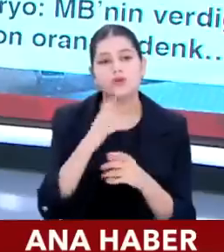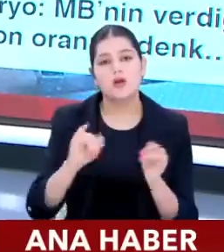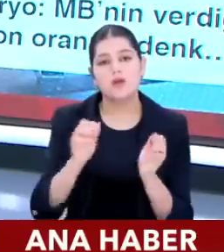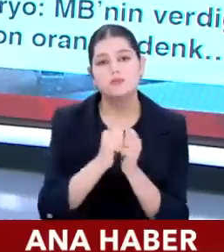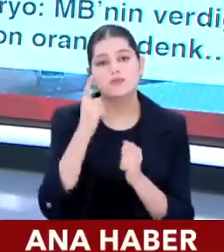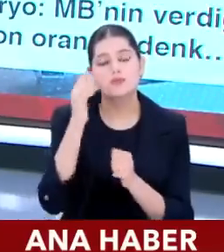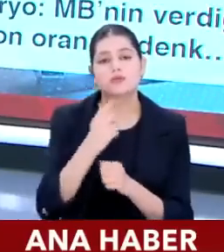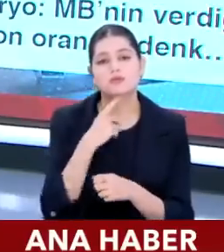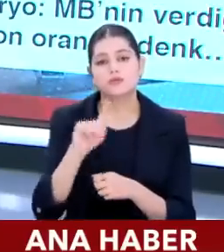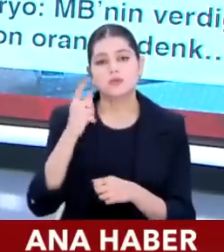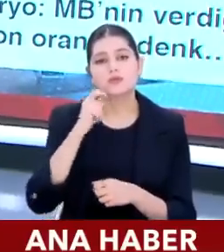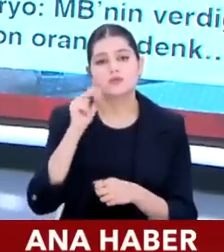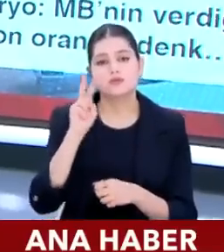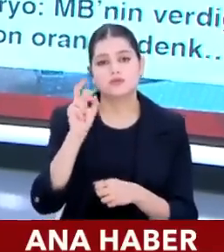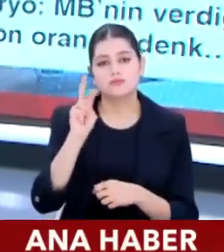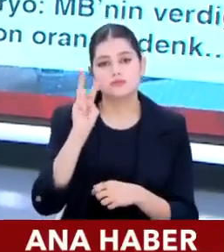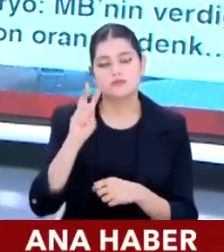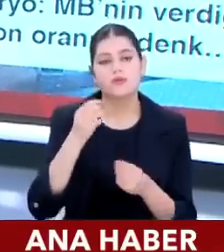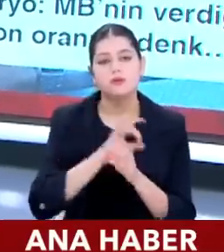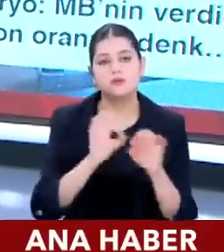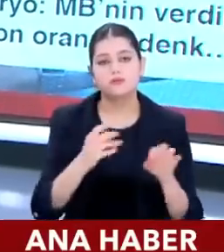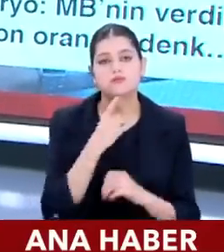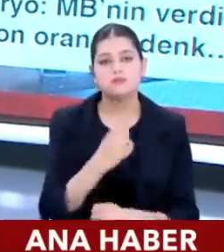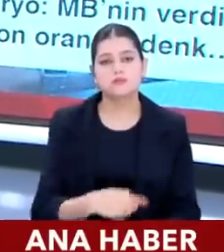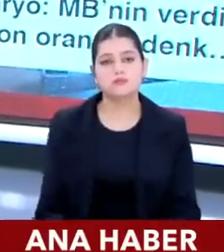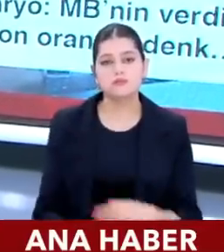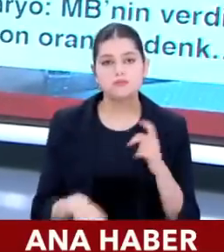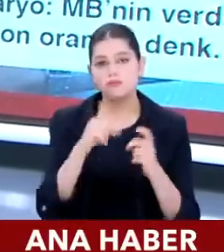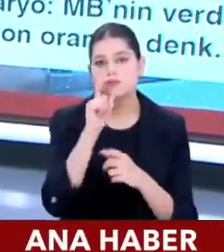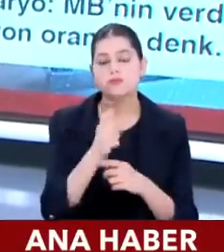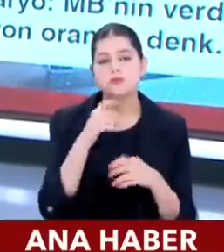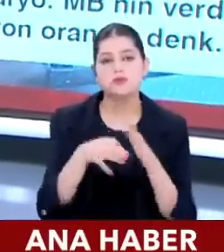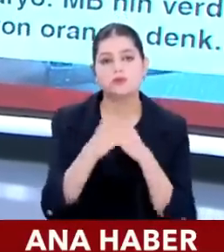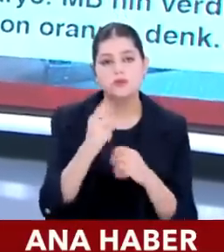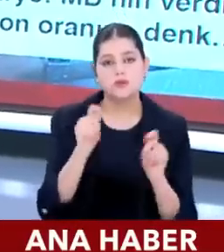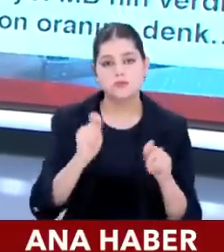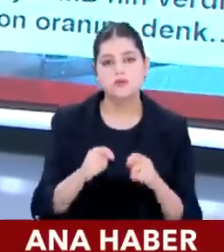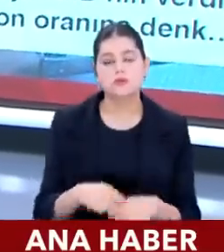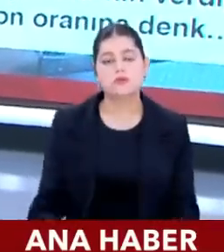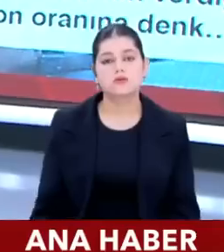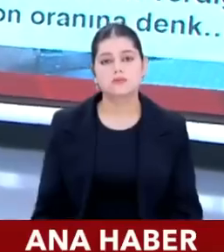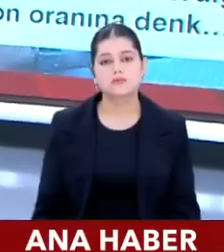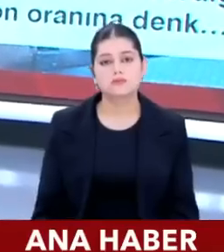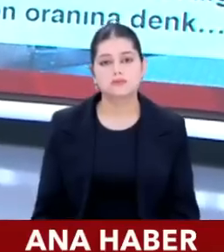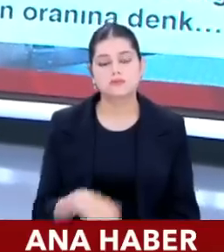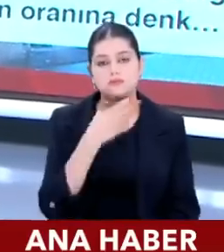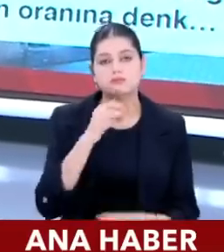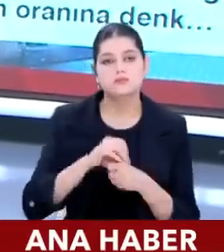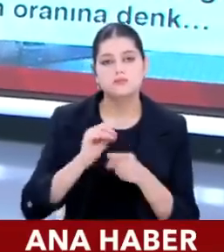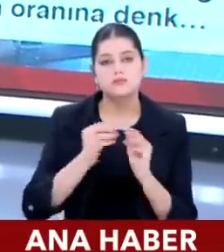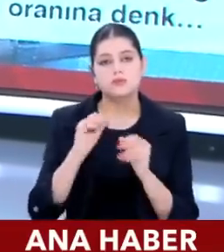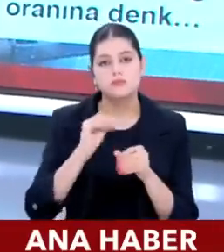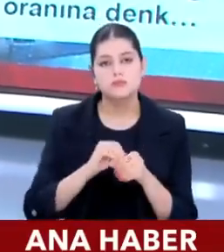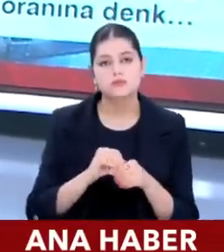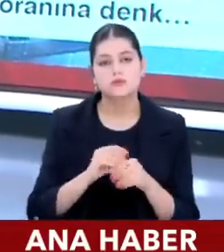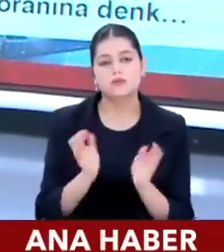Hep birlikte göreceğiz ama en azından 1 Ekim 2023 itibariyle artık 100. yıla da girerken emeklimizin